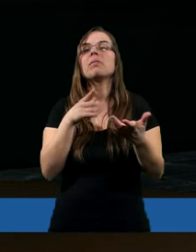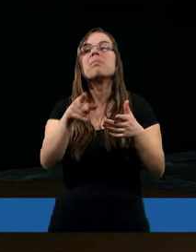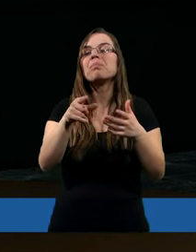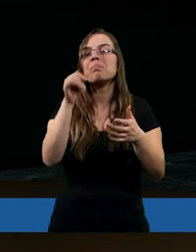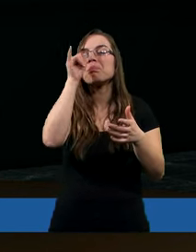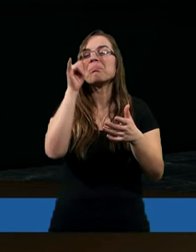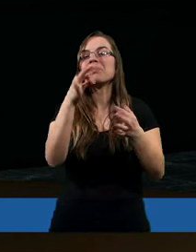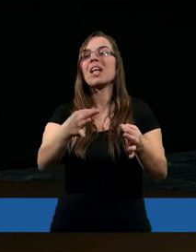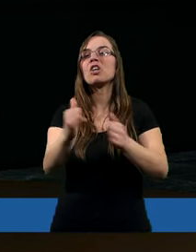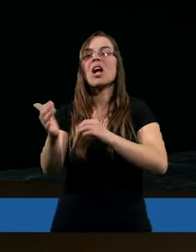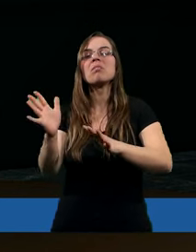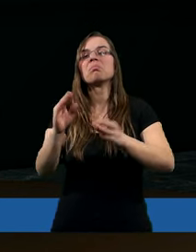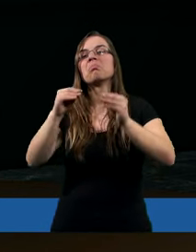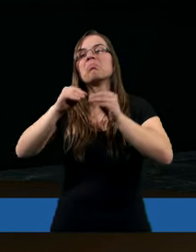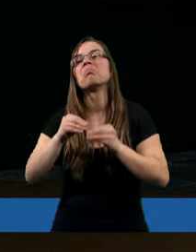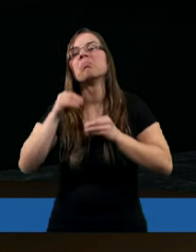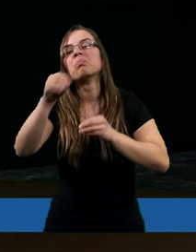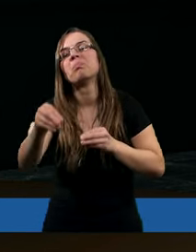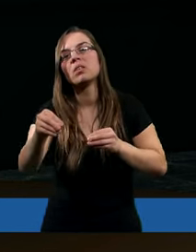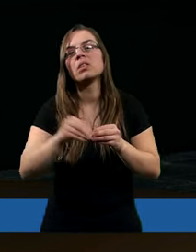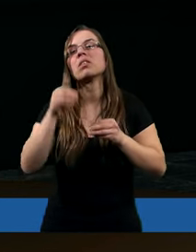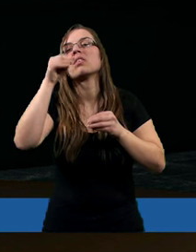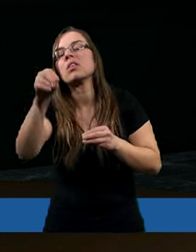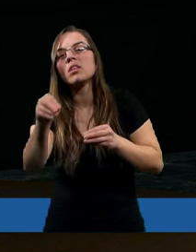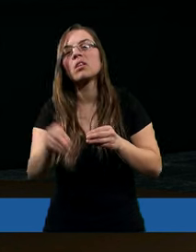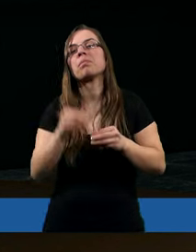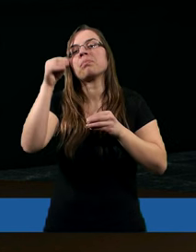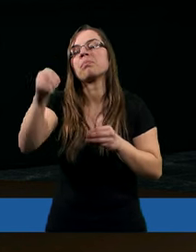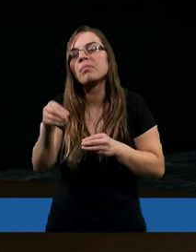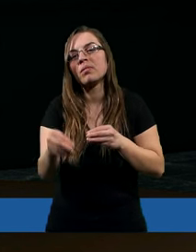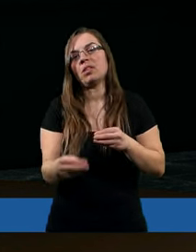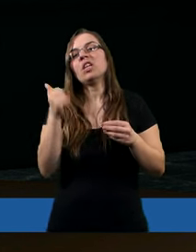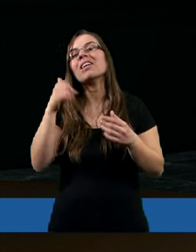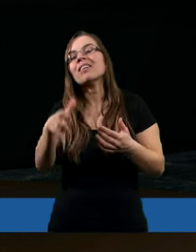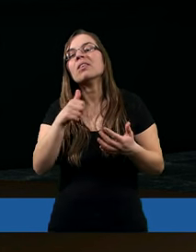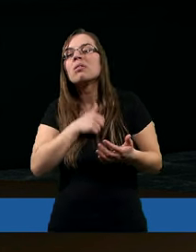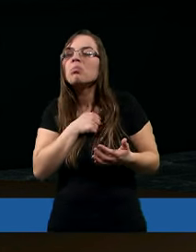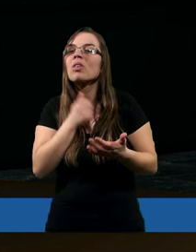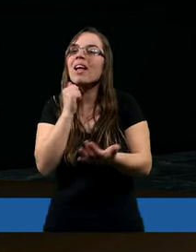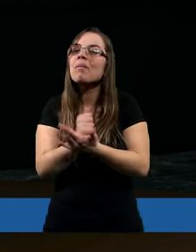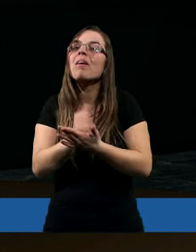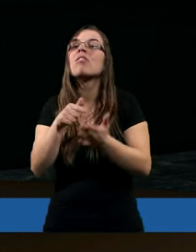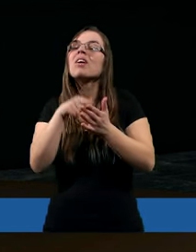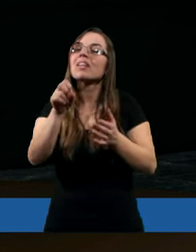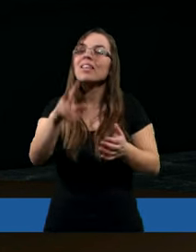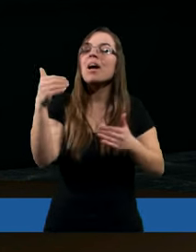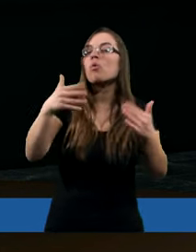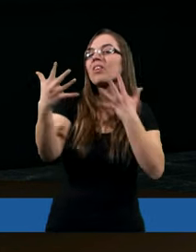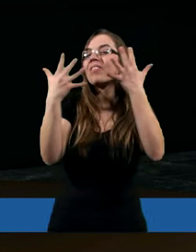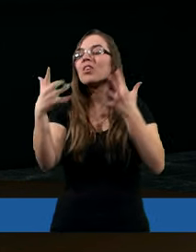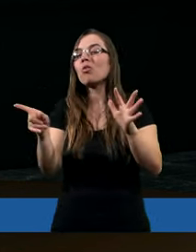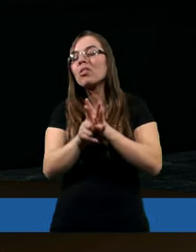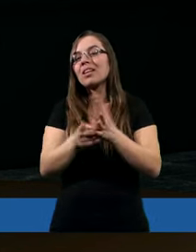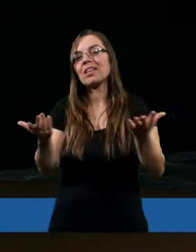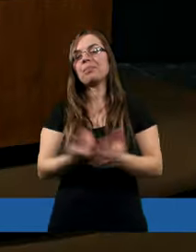tego chrztu, który potem przez długi, przez lata nie nastąpił. No i to właśnie też może tak wyglądać.